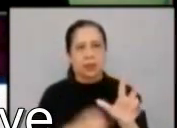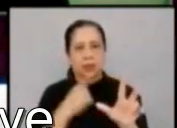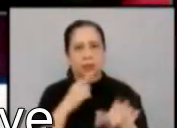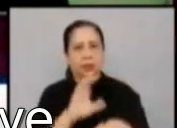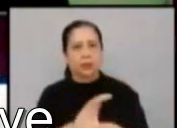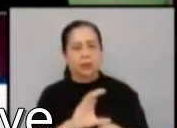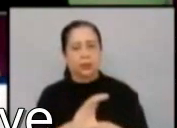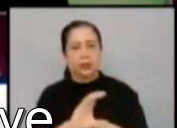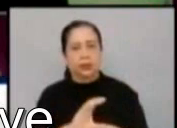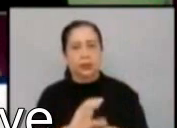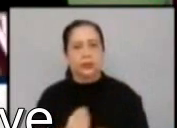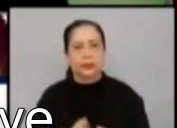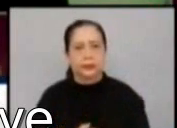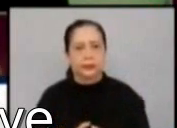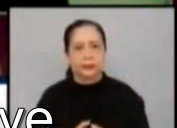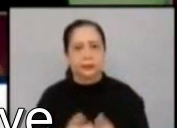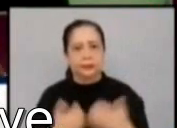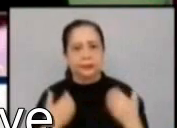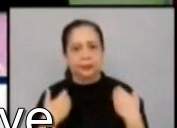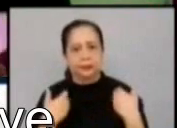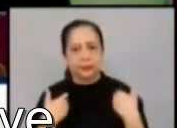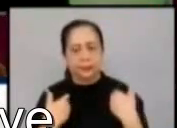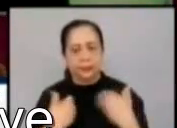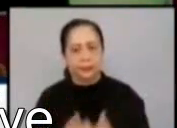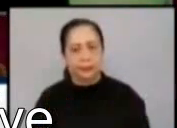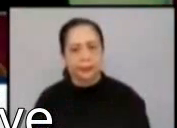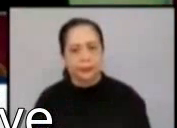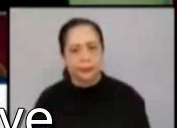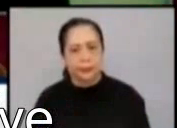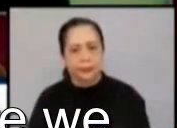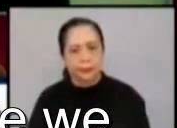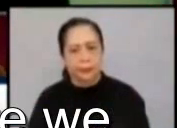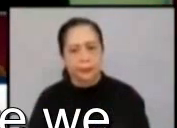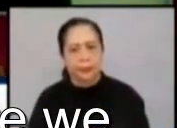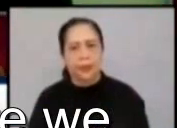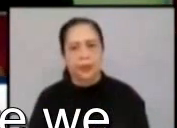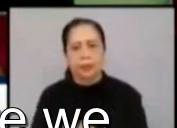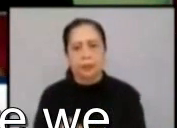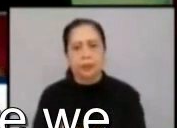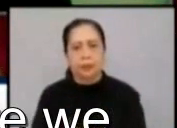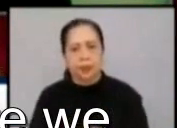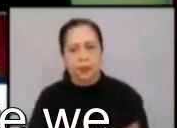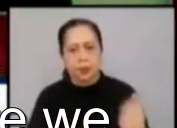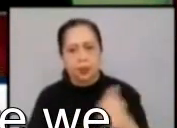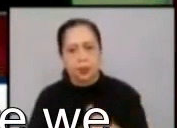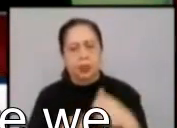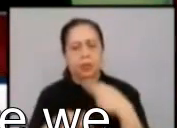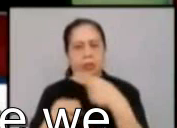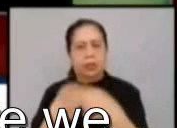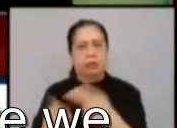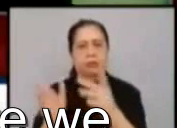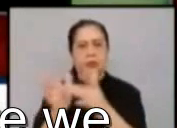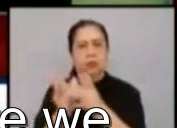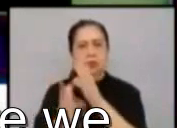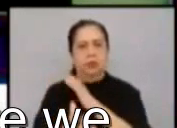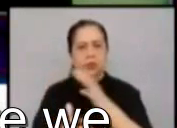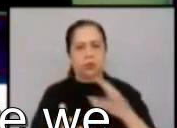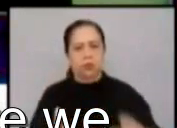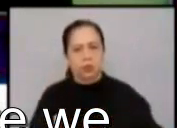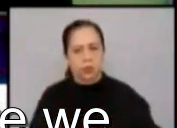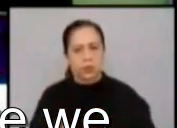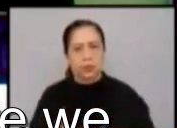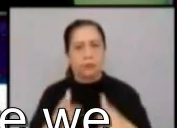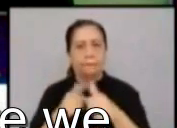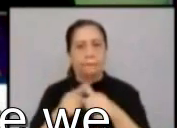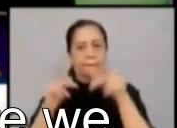Alam mo, ang Hollywood kind of exorcism ay pagpapalayas ng demokra. Pero, if you look up the